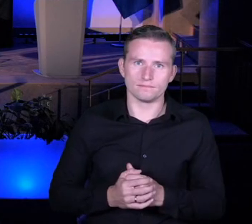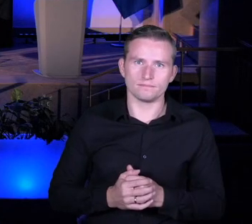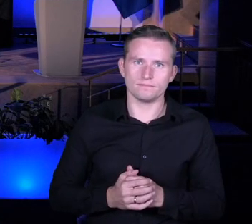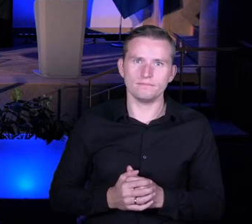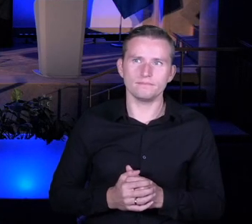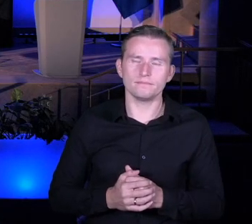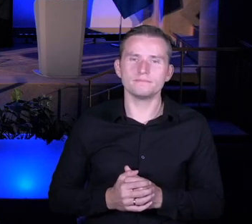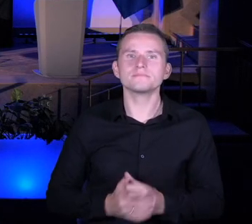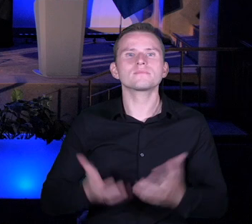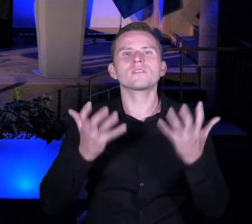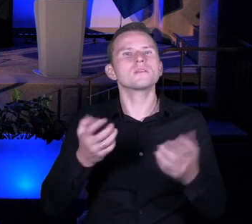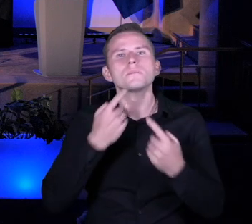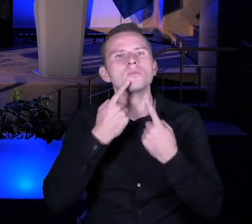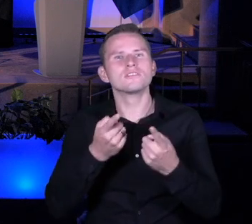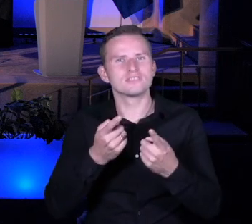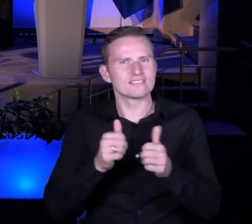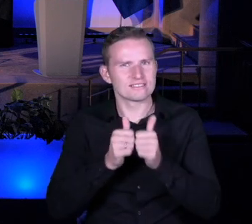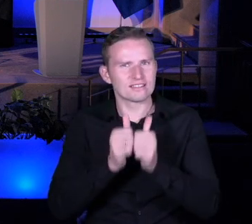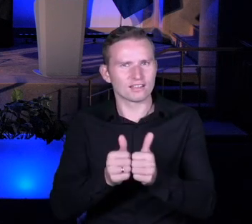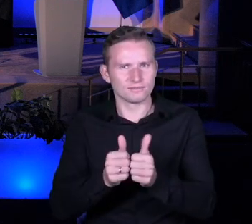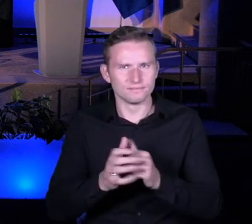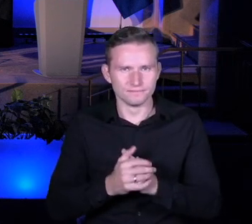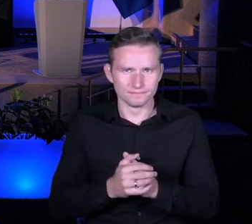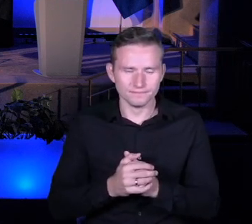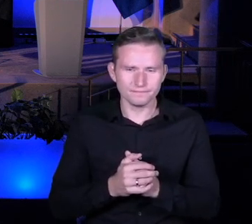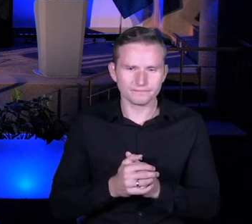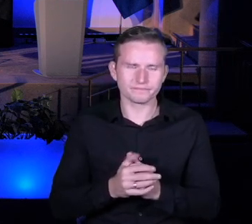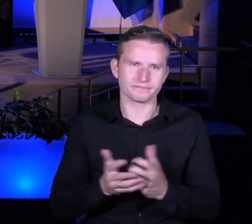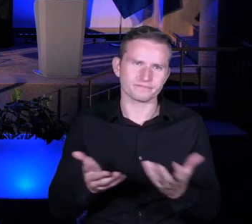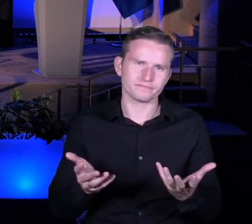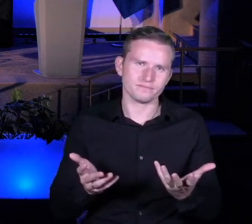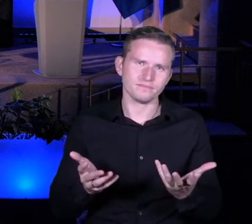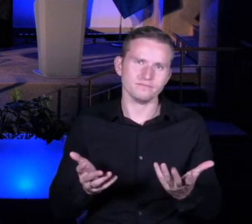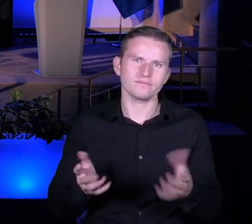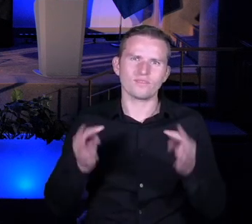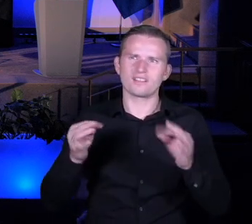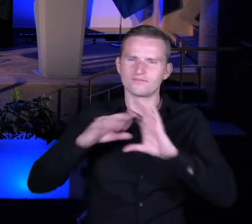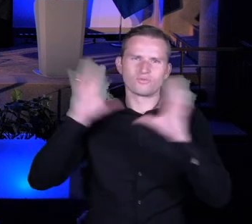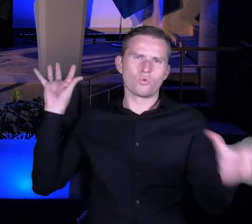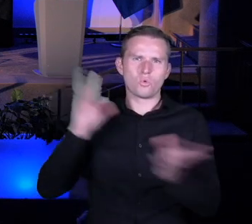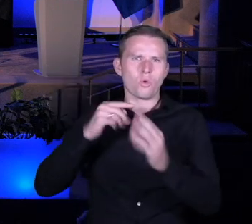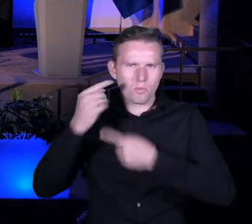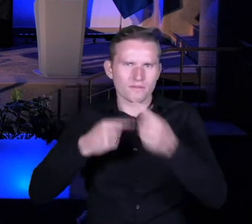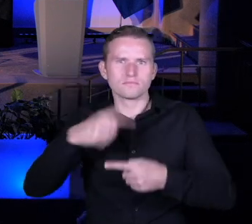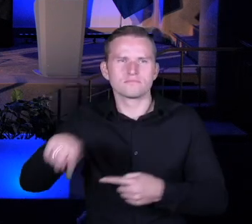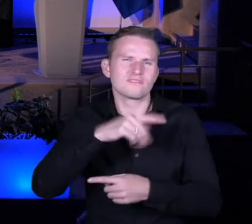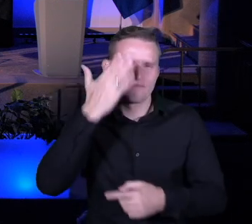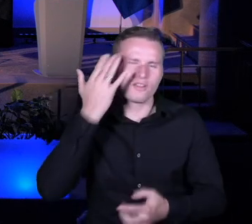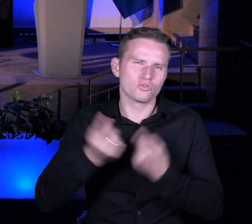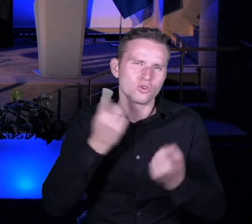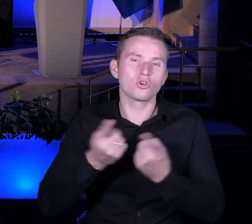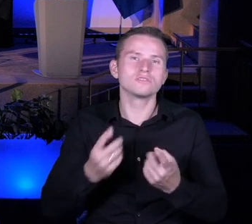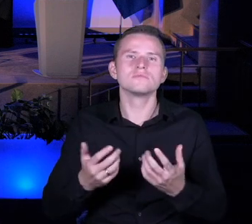chcę powiedzieć takie zdanie, które, może takie okrągłe, ale chyba, jak to Państwu tak wszystko popowiedziałem, to każdy będzie wiedział na sali, co mam na myśli,